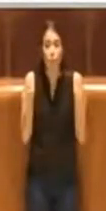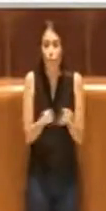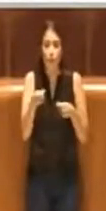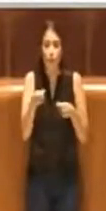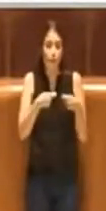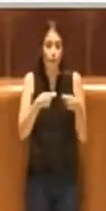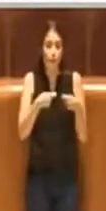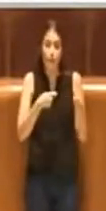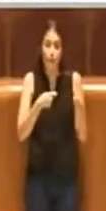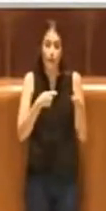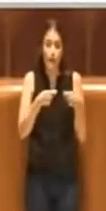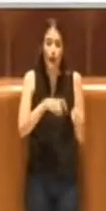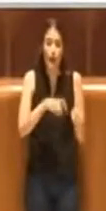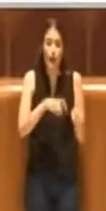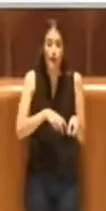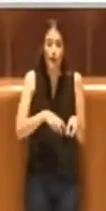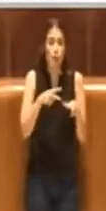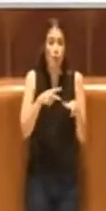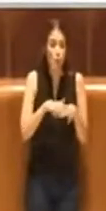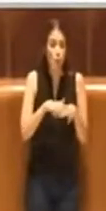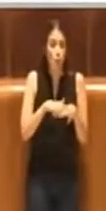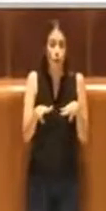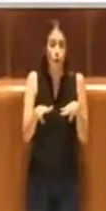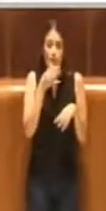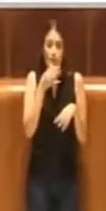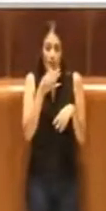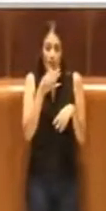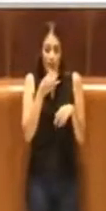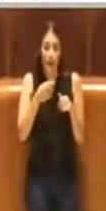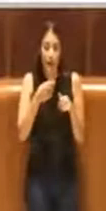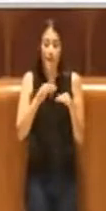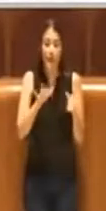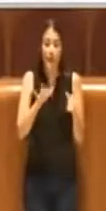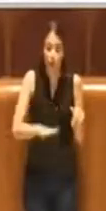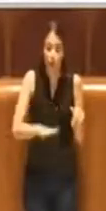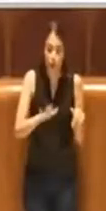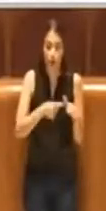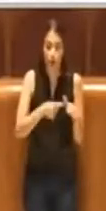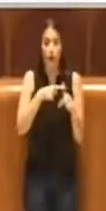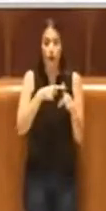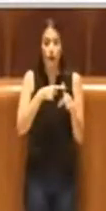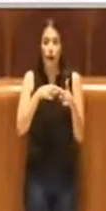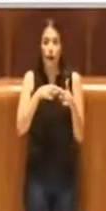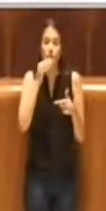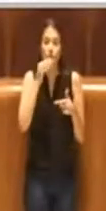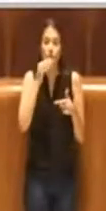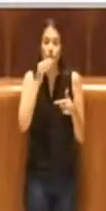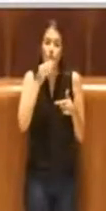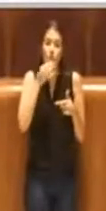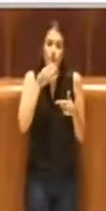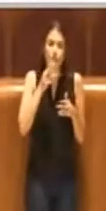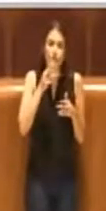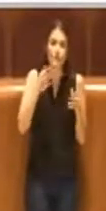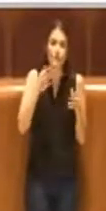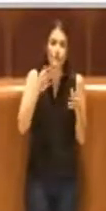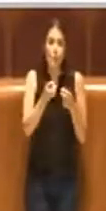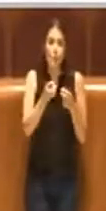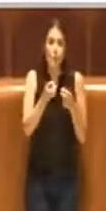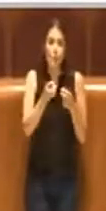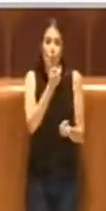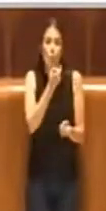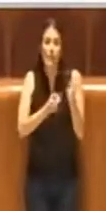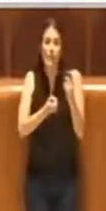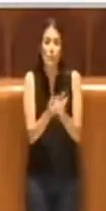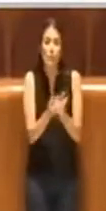agricoli comunali. Questi requisiti sono la territorialità, quindi la prossimità della provenienza del